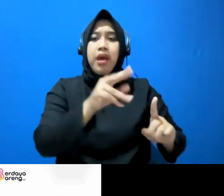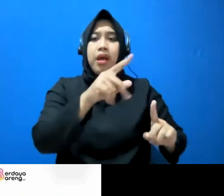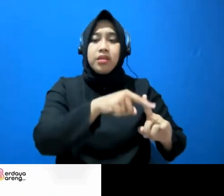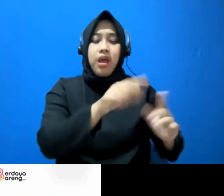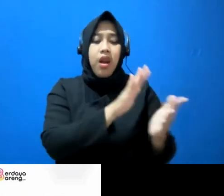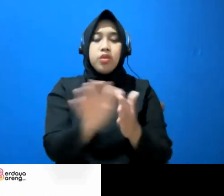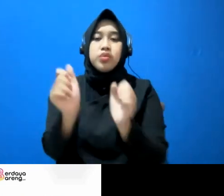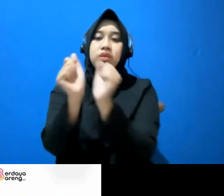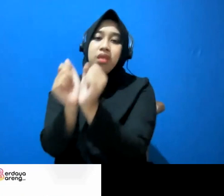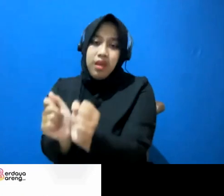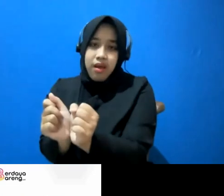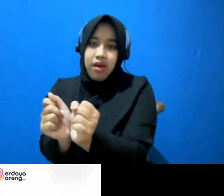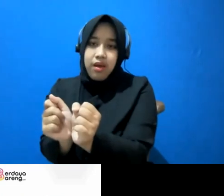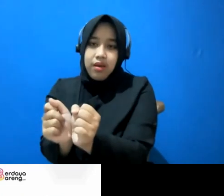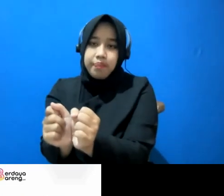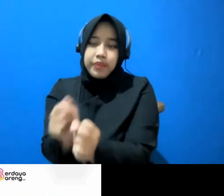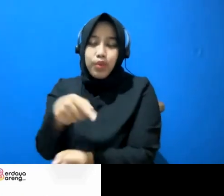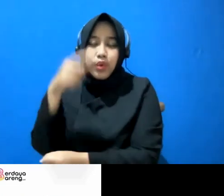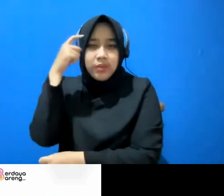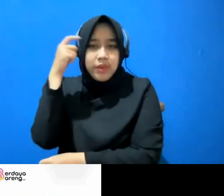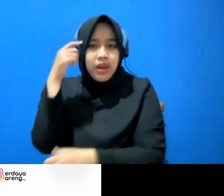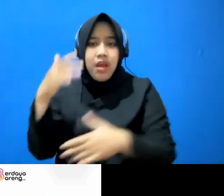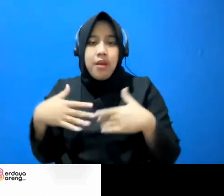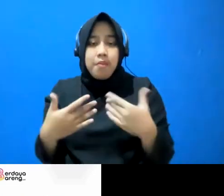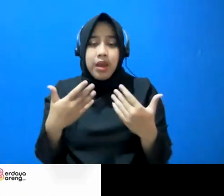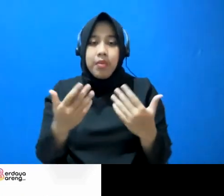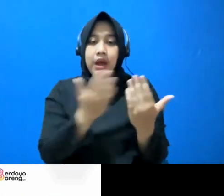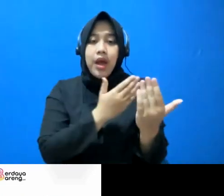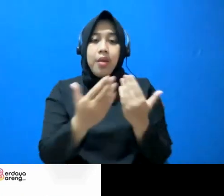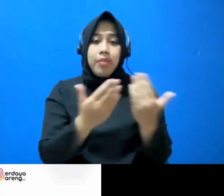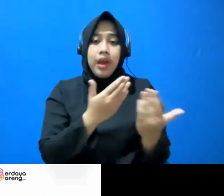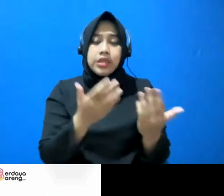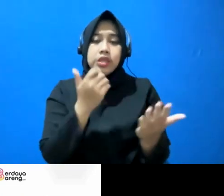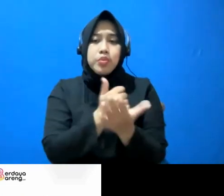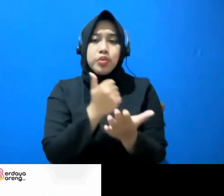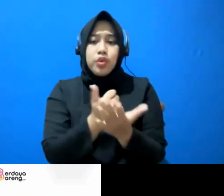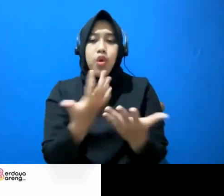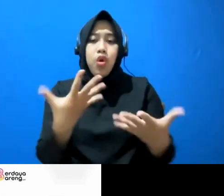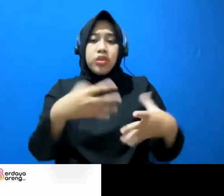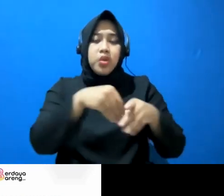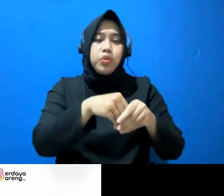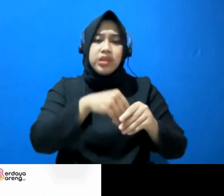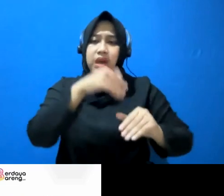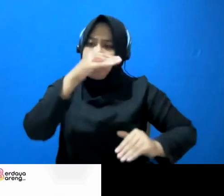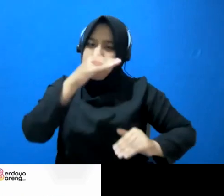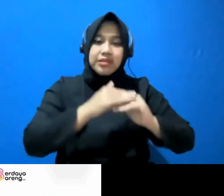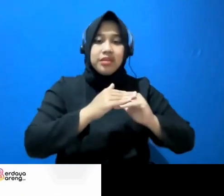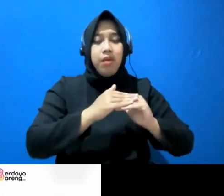pikirkan ya bagaimana aplikasi ini bisa berkontribusi secara maksimal